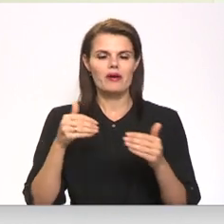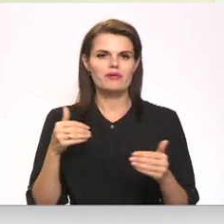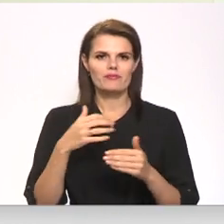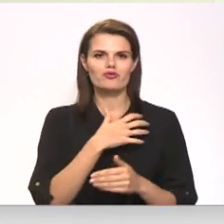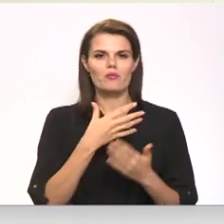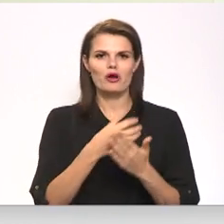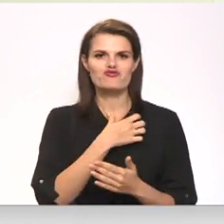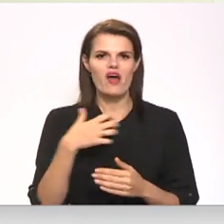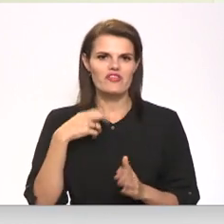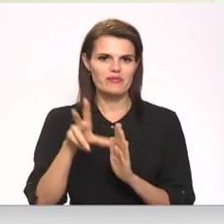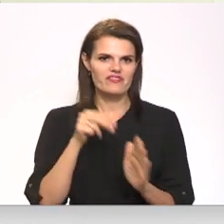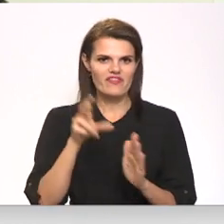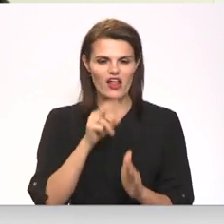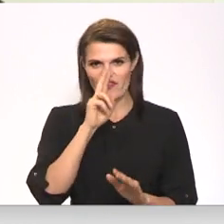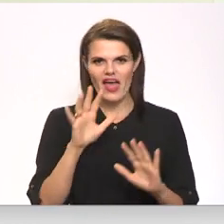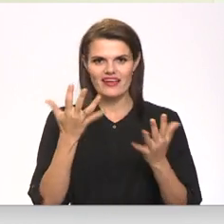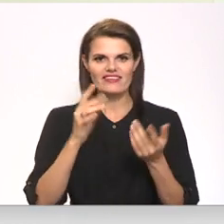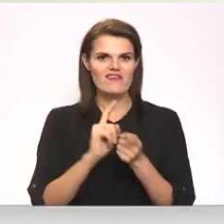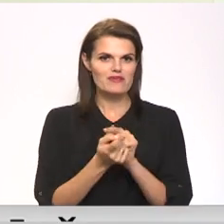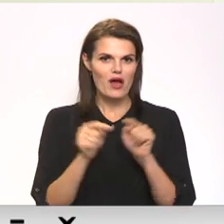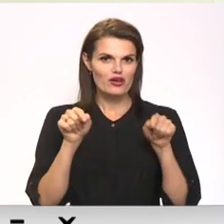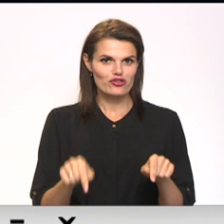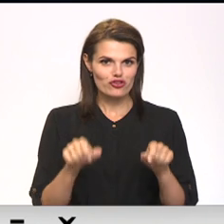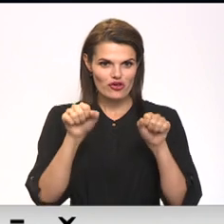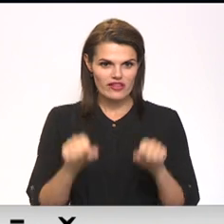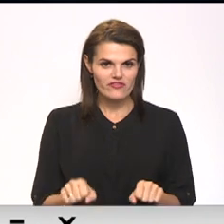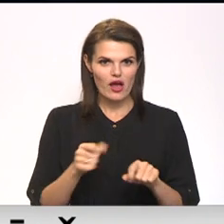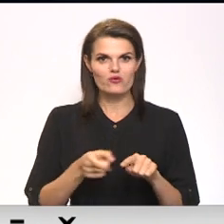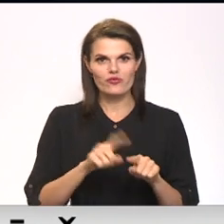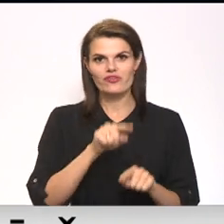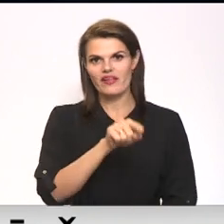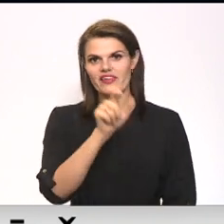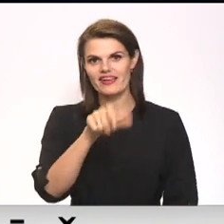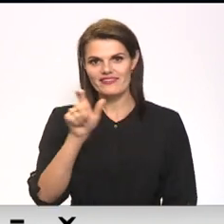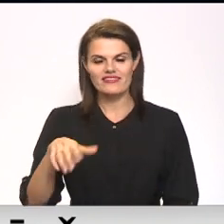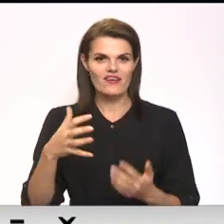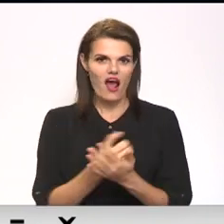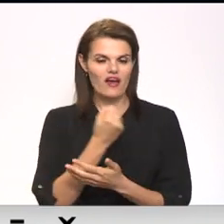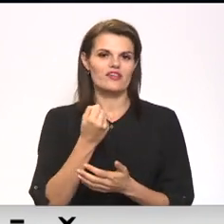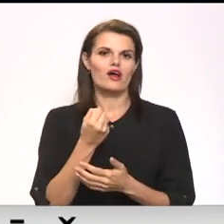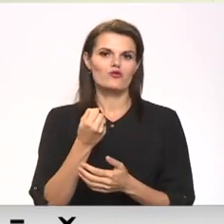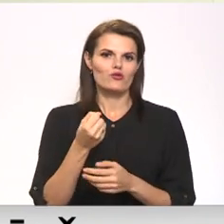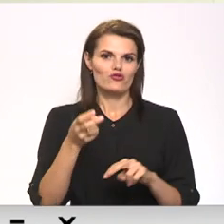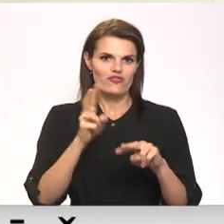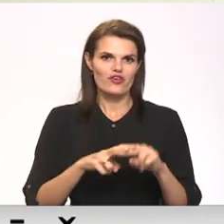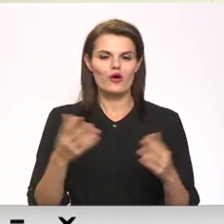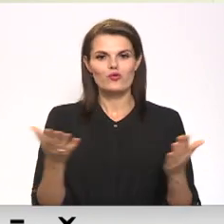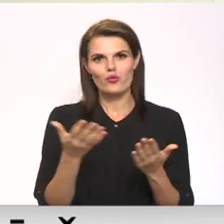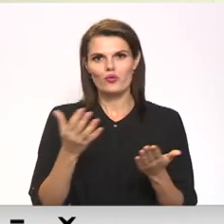atpakaļ neizdevās mainīt šeit dvaru, tad tie cilvēki ir atraduši vietu, kur